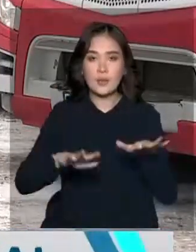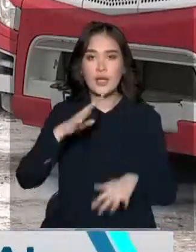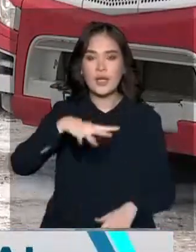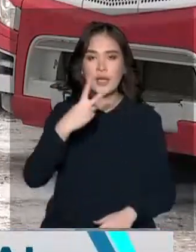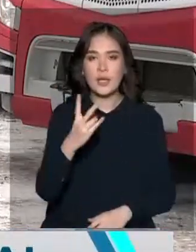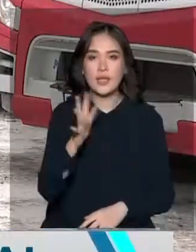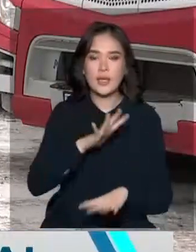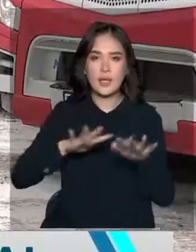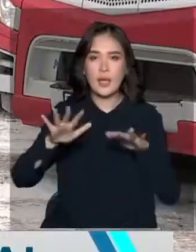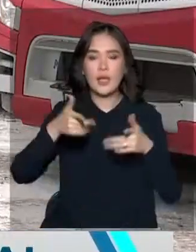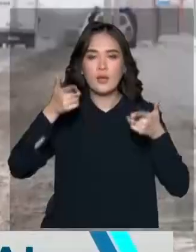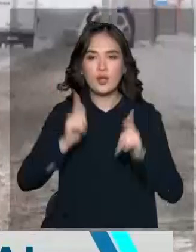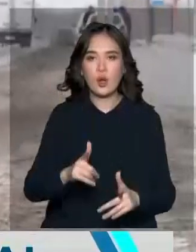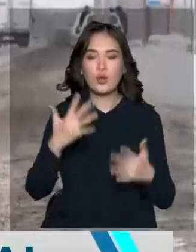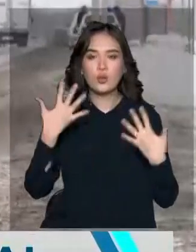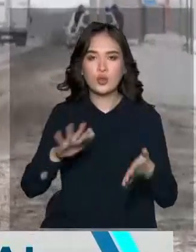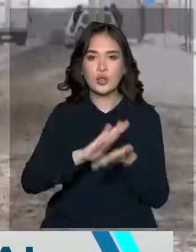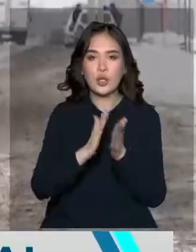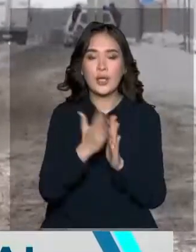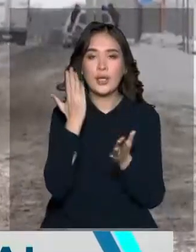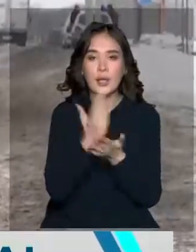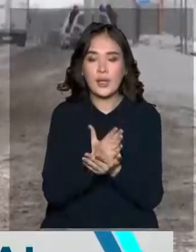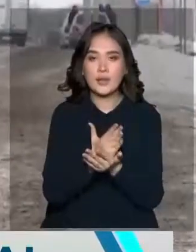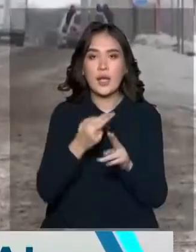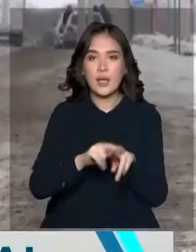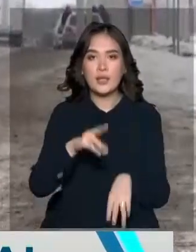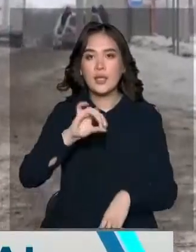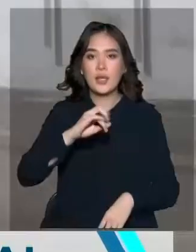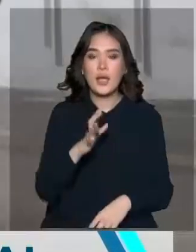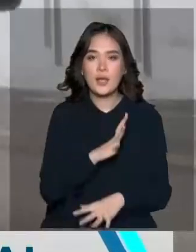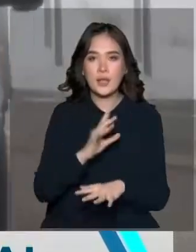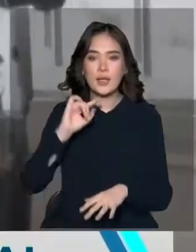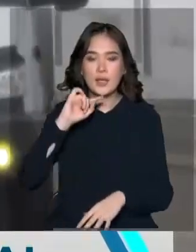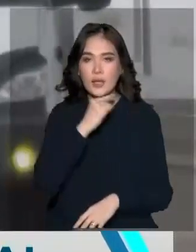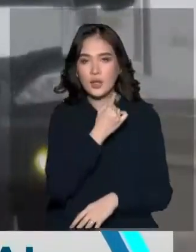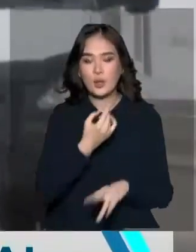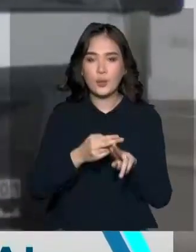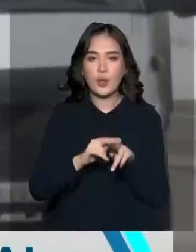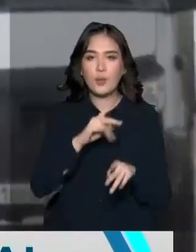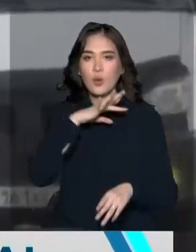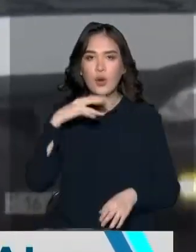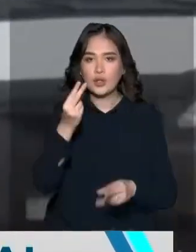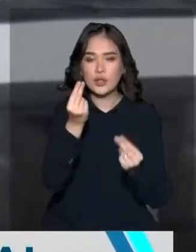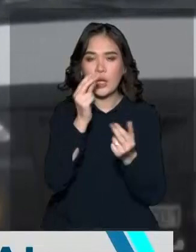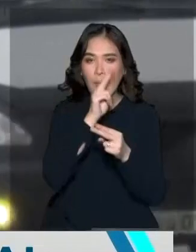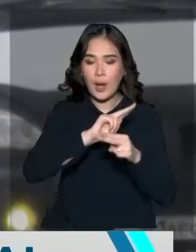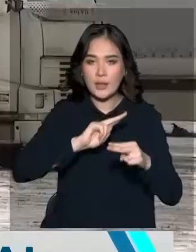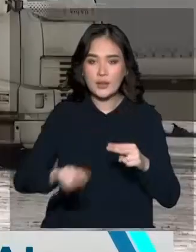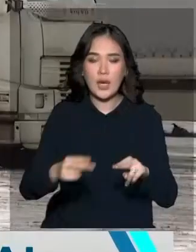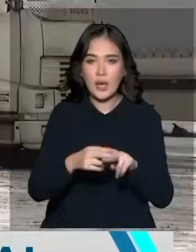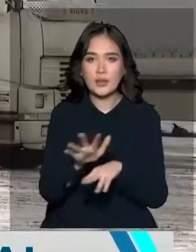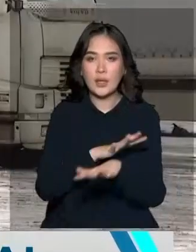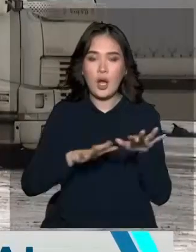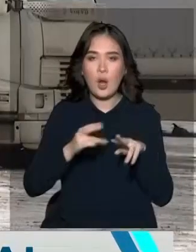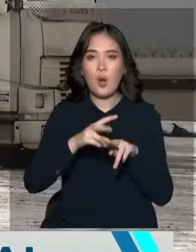елмен келісім жасаған. Әрсалаға дендеген делдалдықтан ел экономикасы өте көб ақша жоғалтып отырдейді. Экономист Айбар